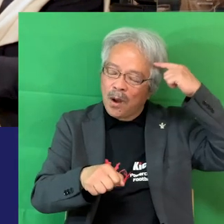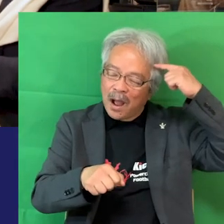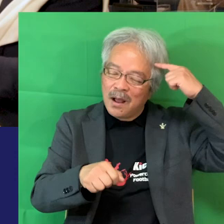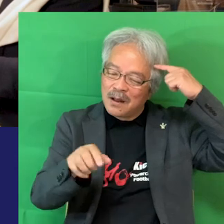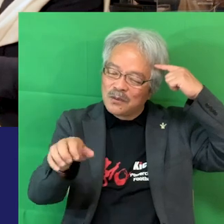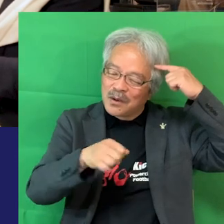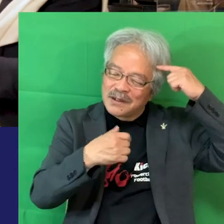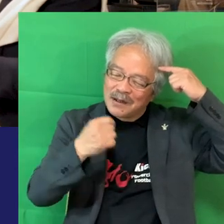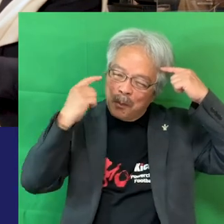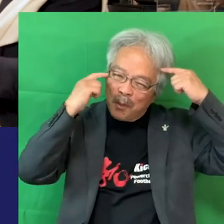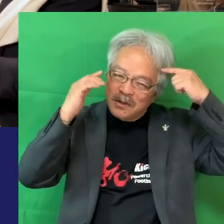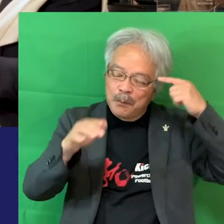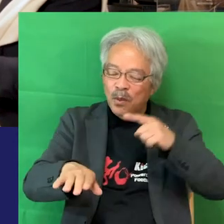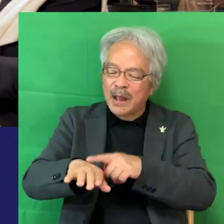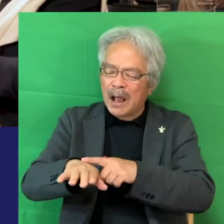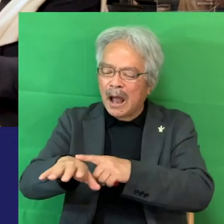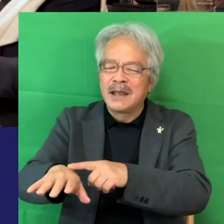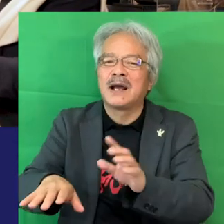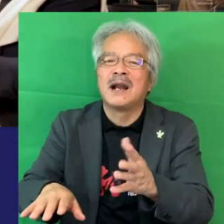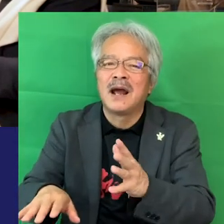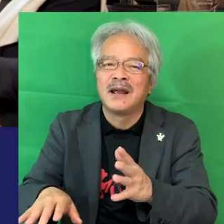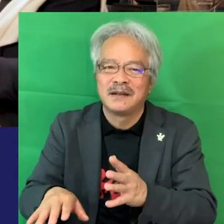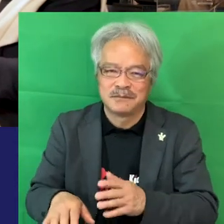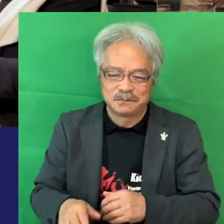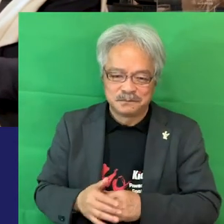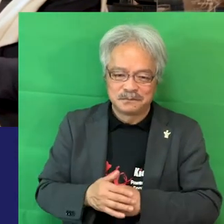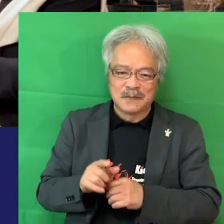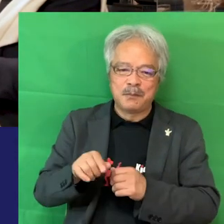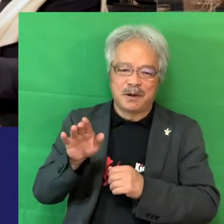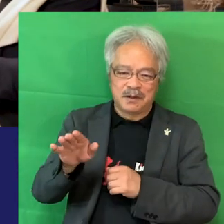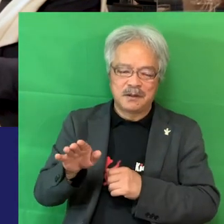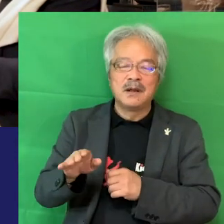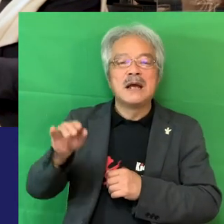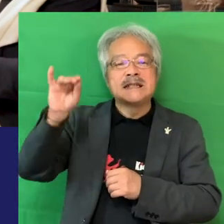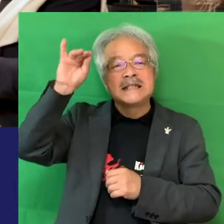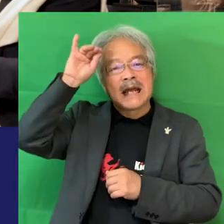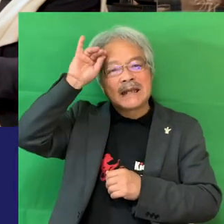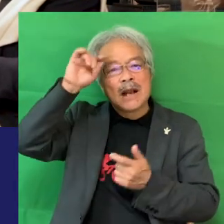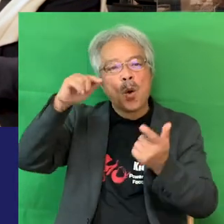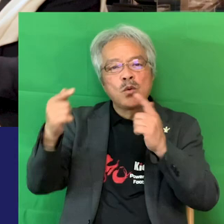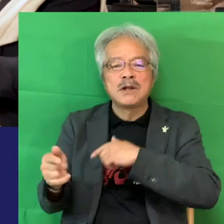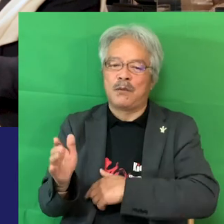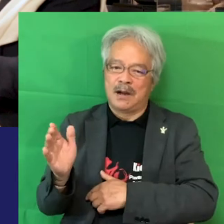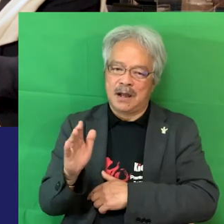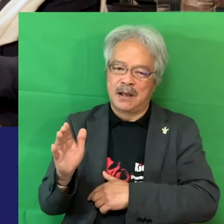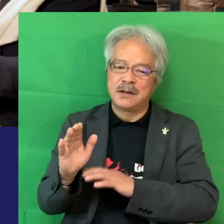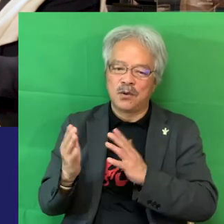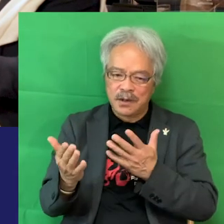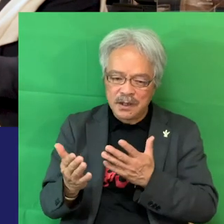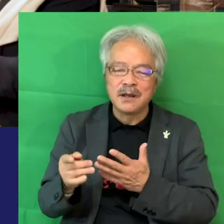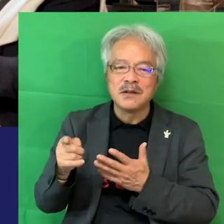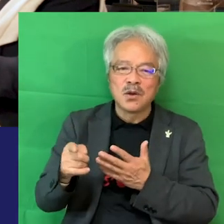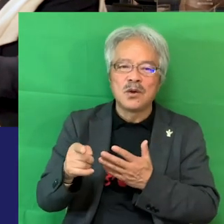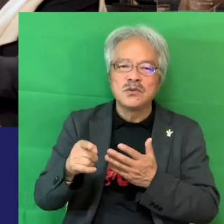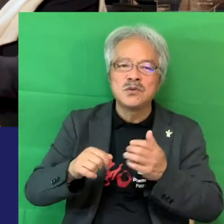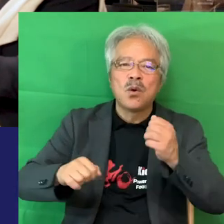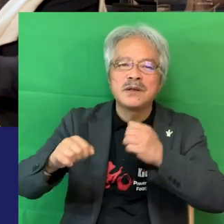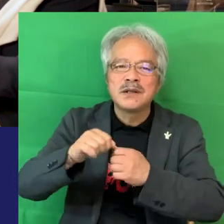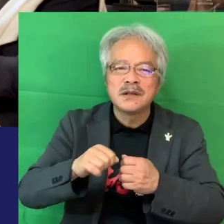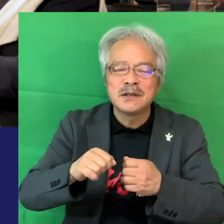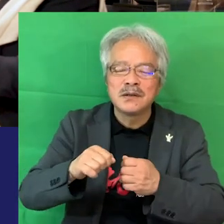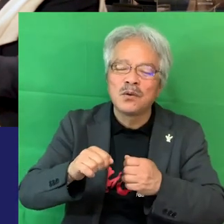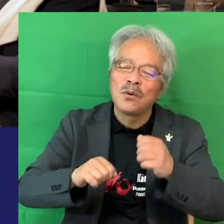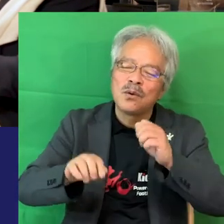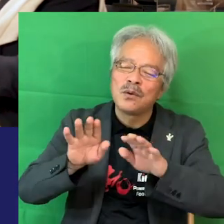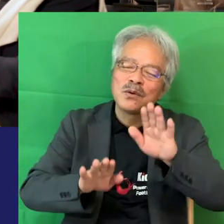いかないとかね本当大変でで知的に遅れはないのにそういう動きになると大丈夫